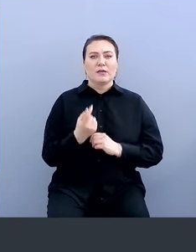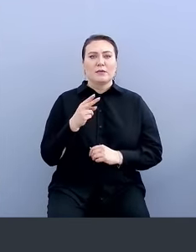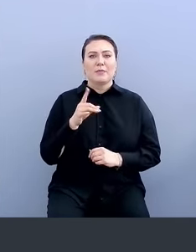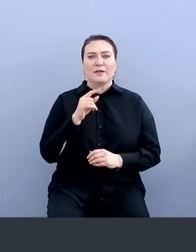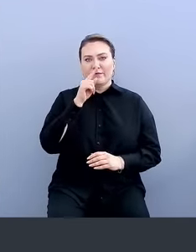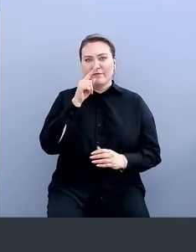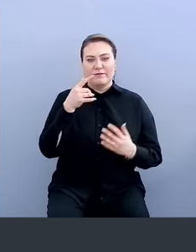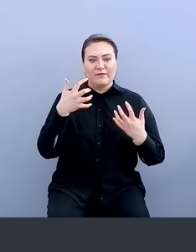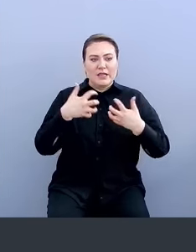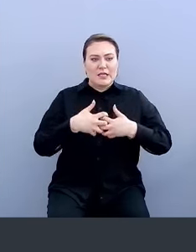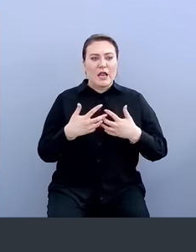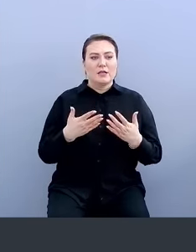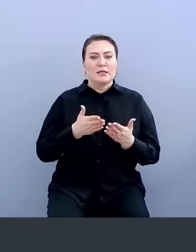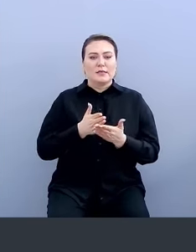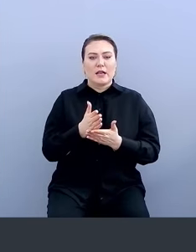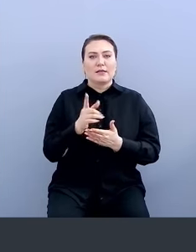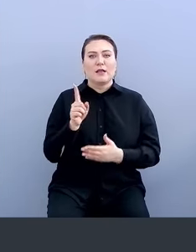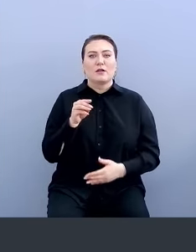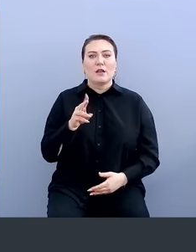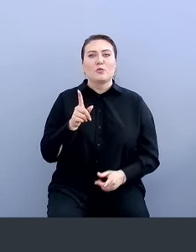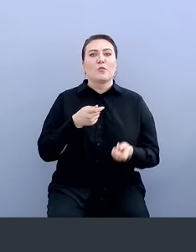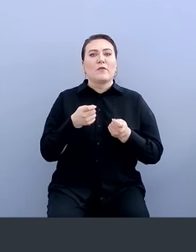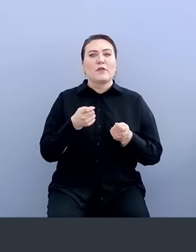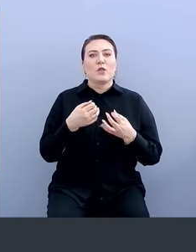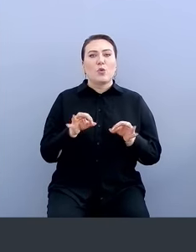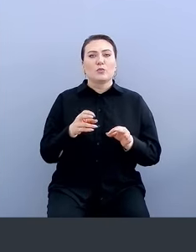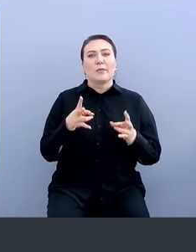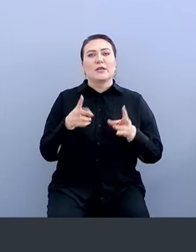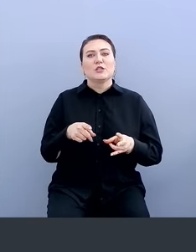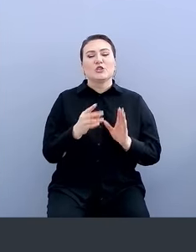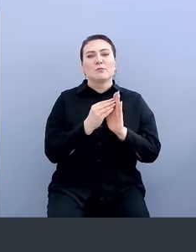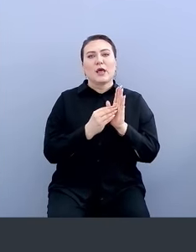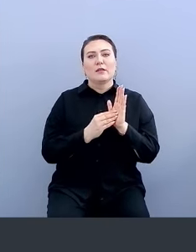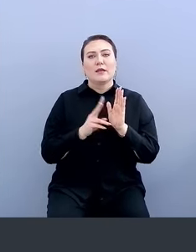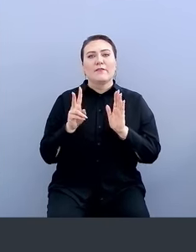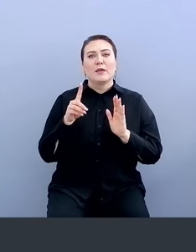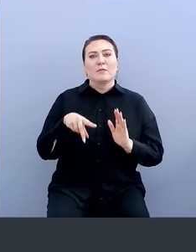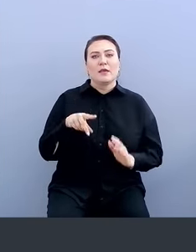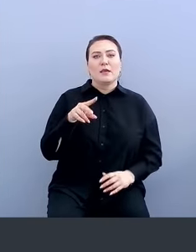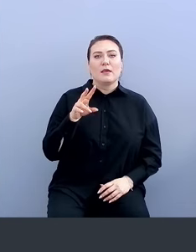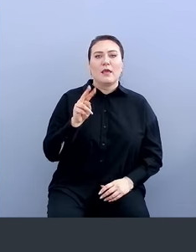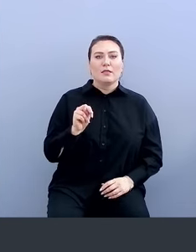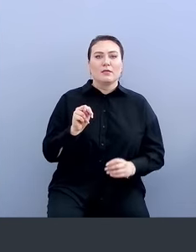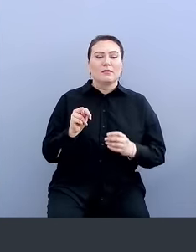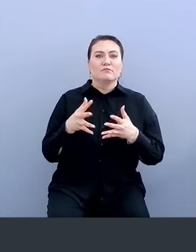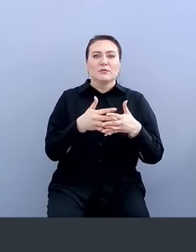при внедрении стратегии Zero Trust для управления доступом к критическим данным в VPN-соединениях?